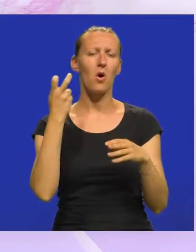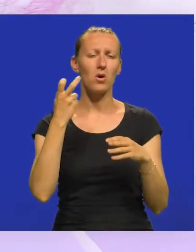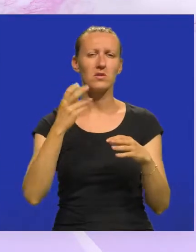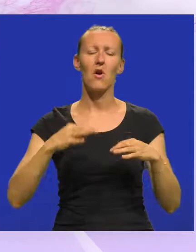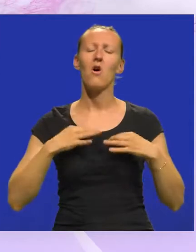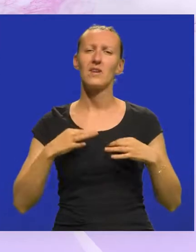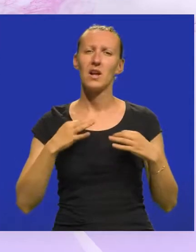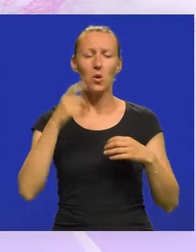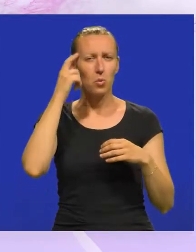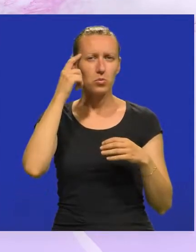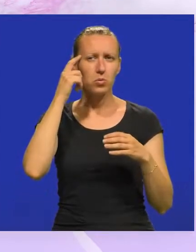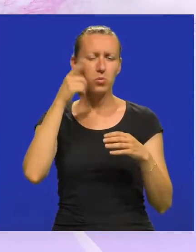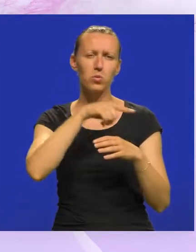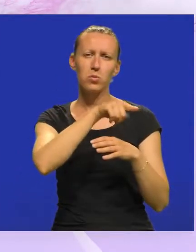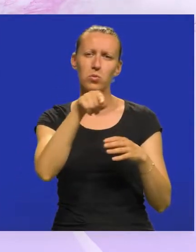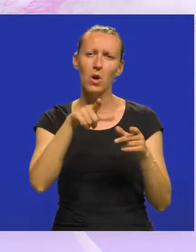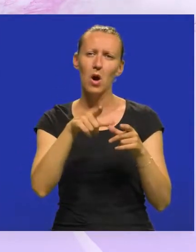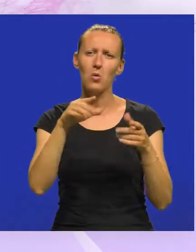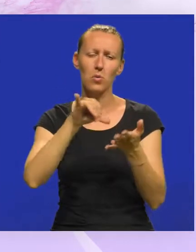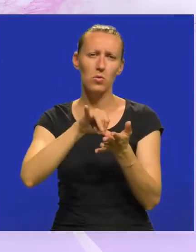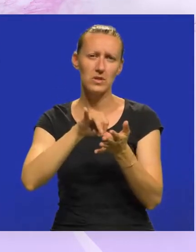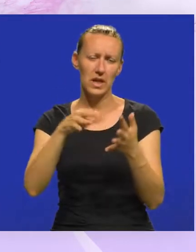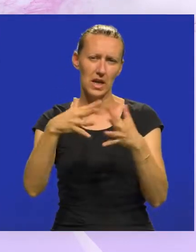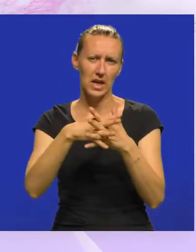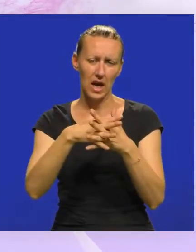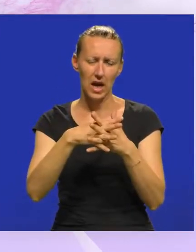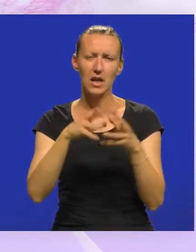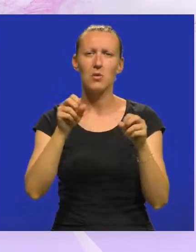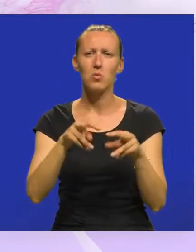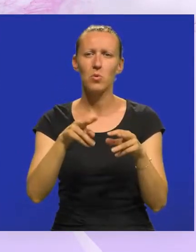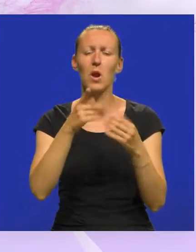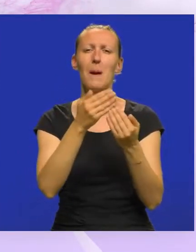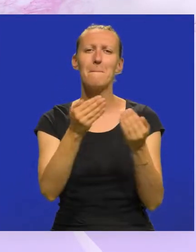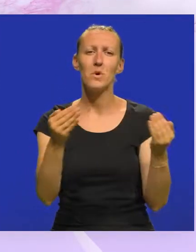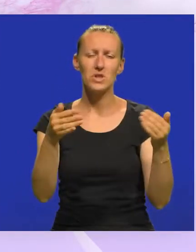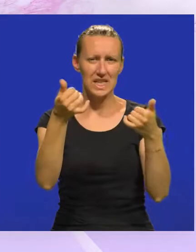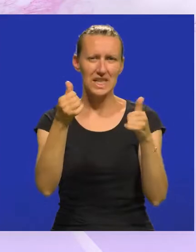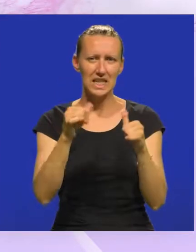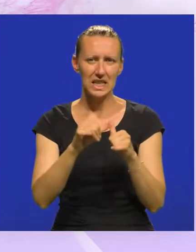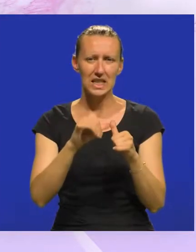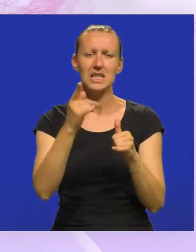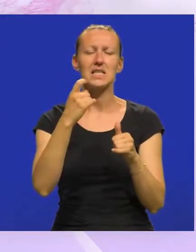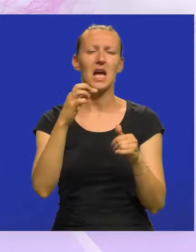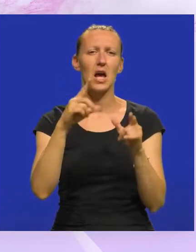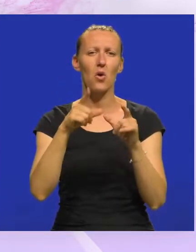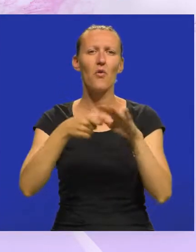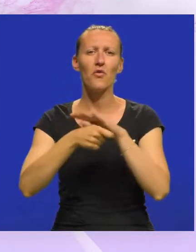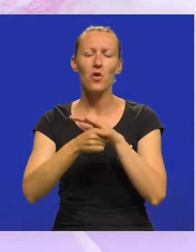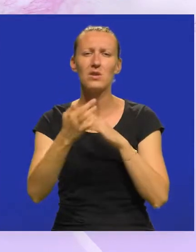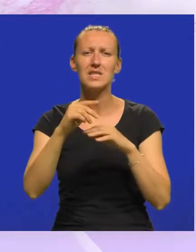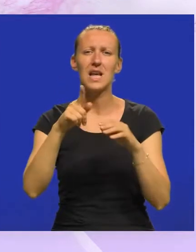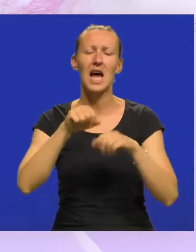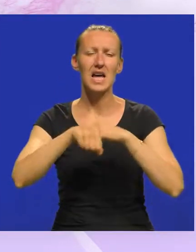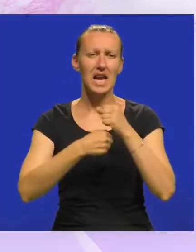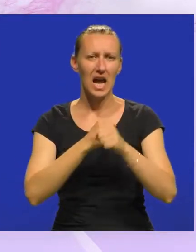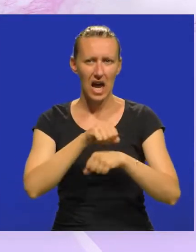Revitalizacija kulturne baštine u urbanom području Pula, Arheološkom muzeju Istre je iz Europskog fonda za